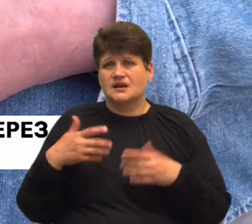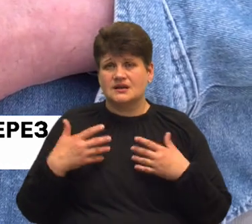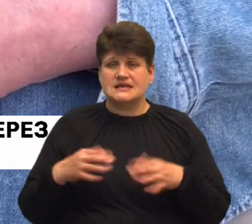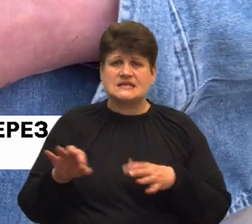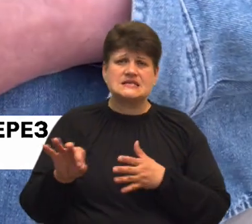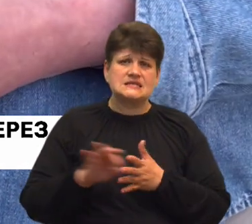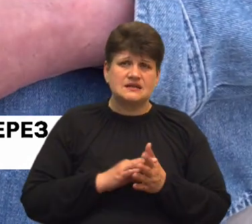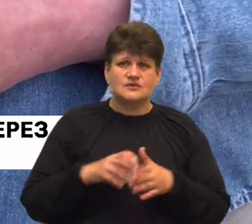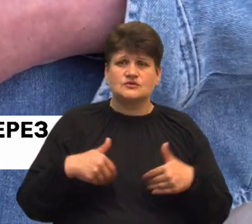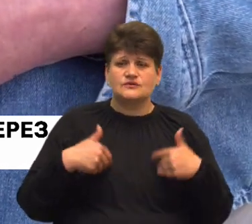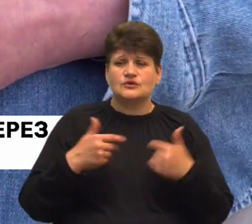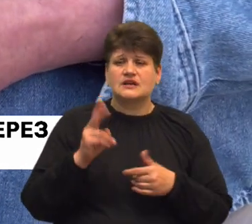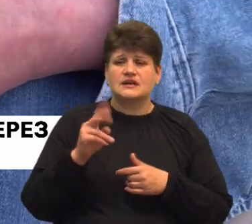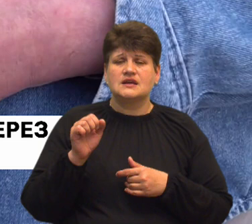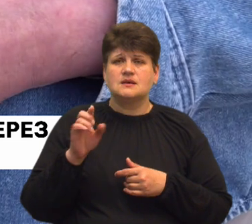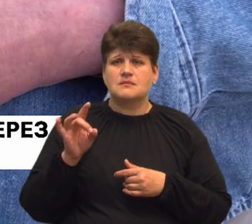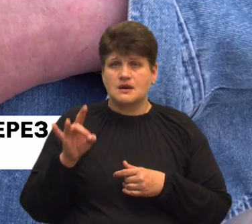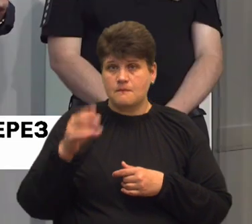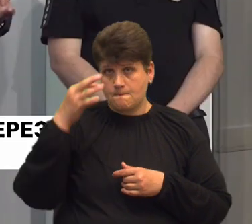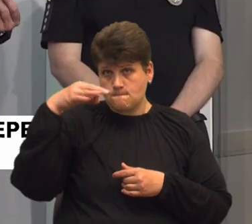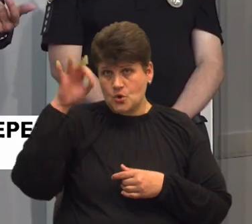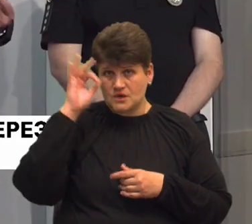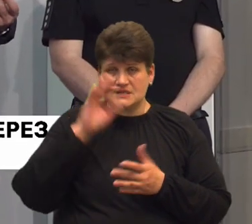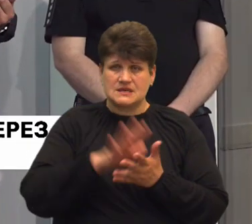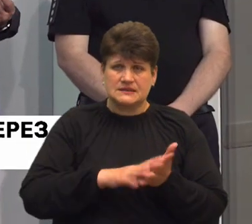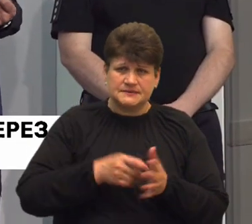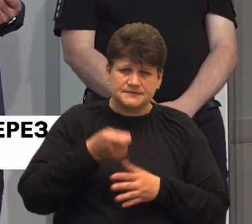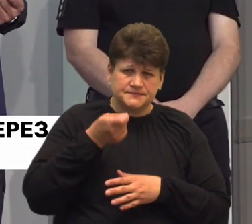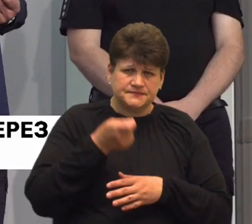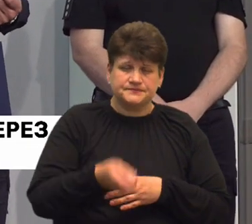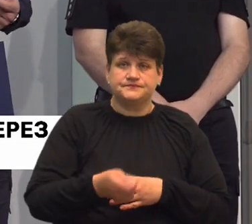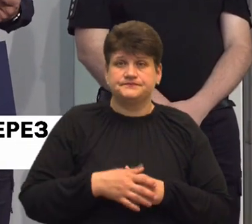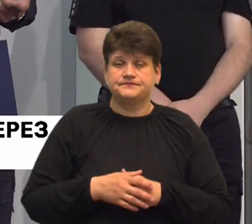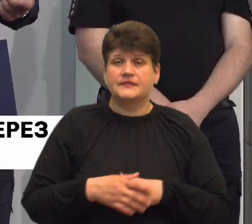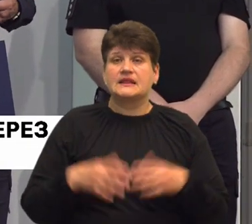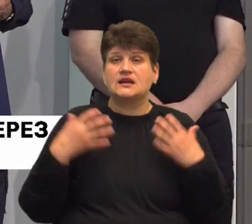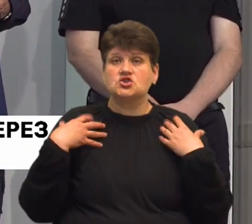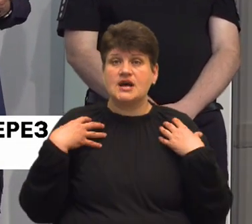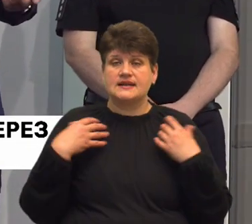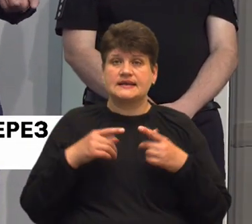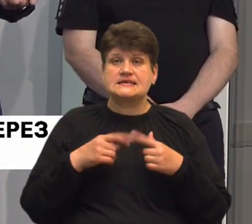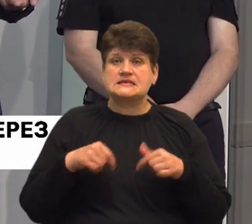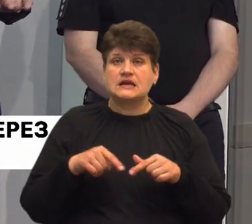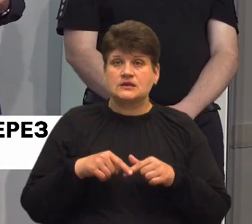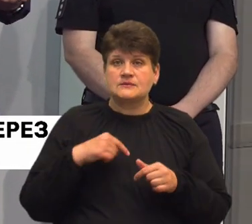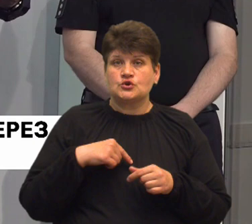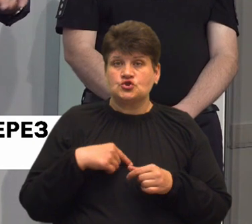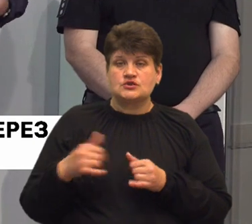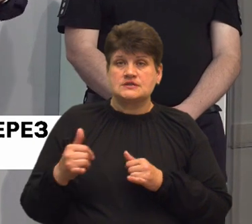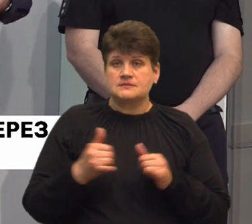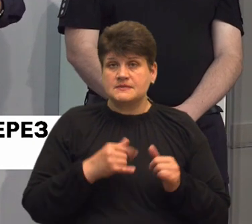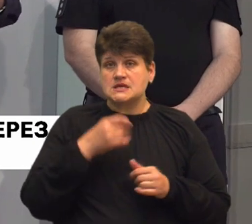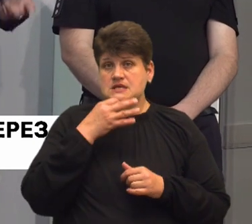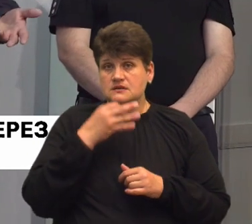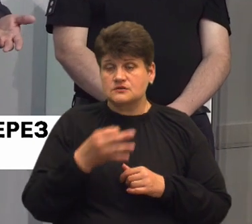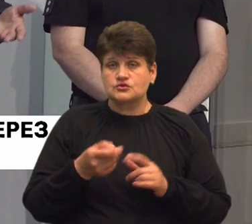кіберполіцію, одразу написала заяву. Начальник сектору психологічного забезпечення Нацполіції області Михайло Козюк розповів, як